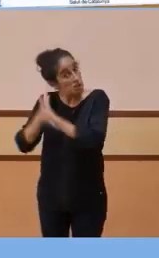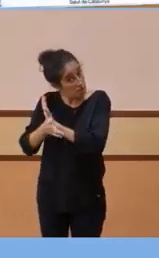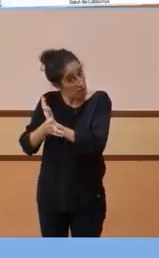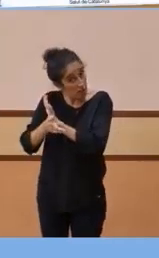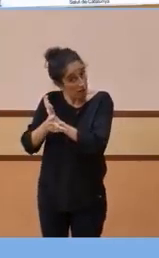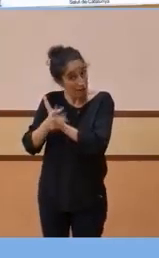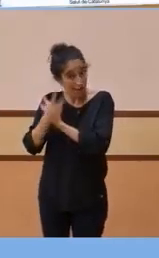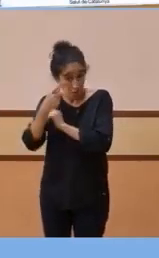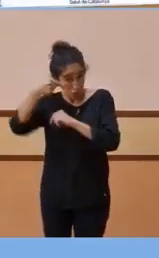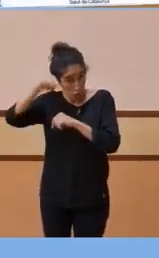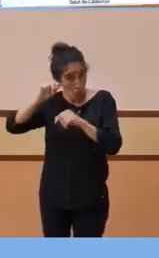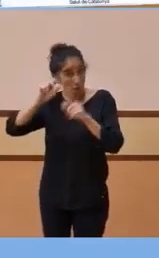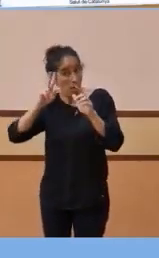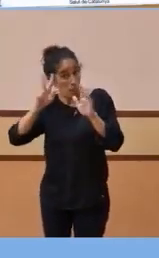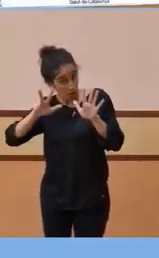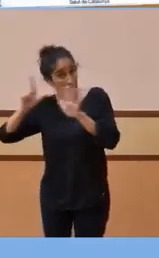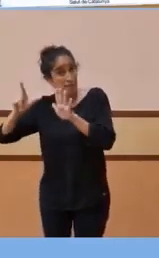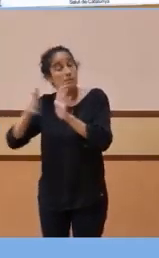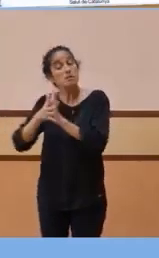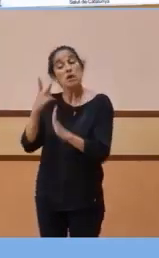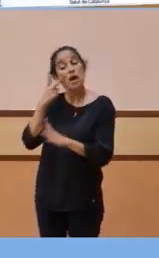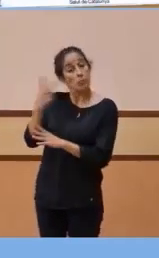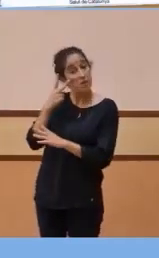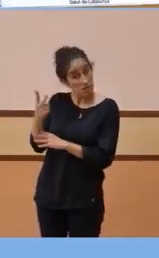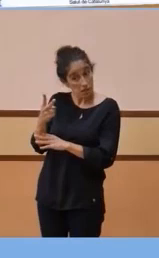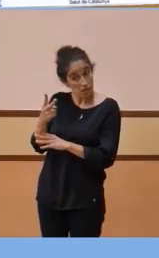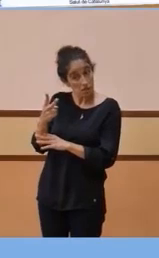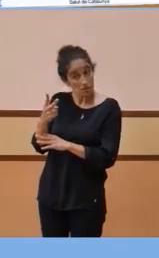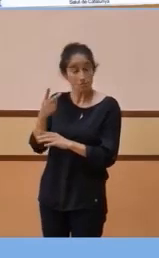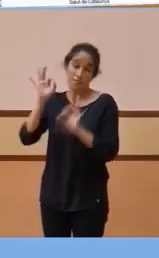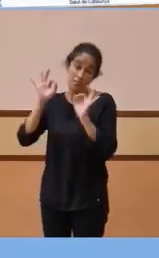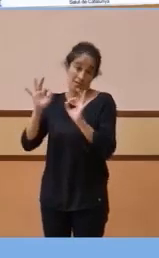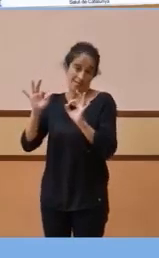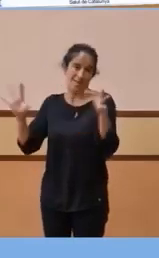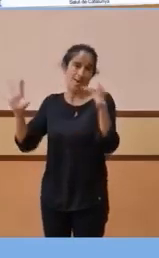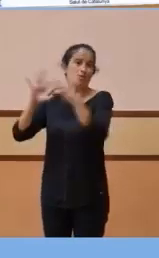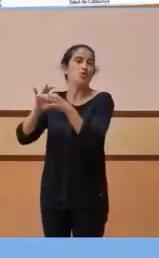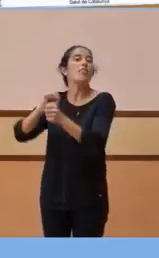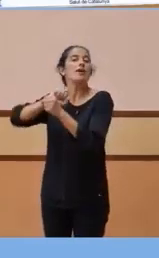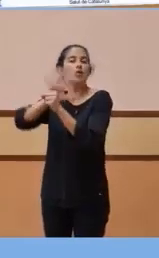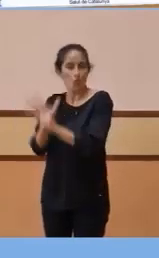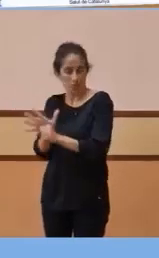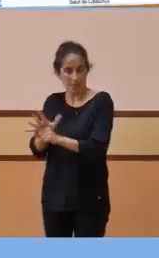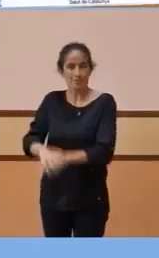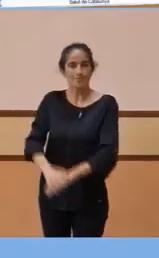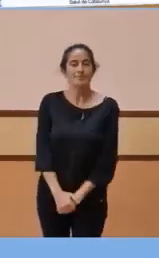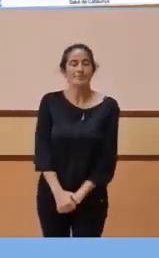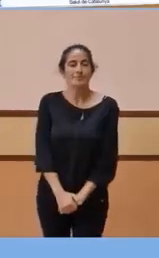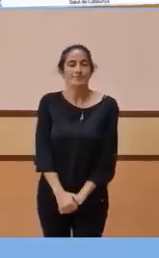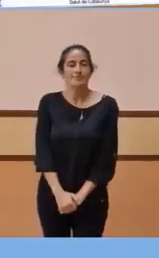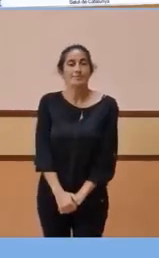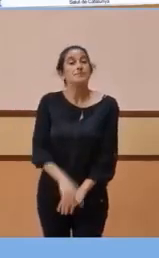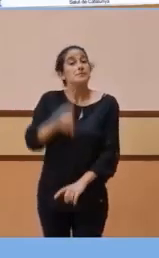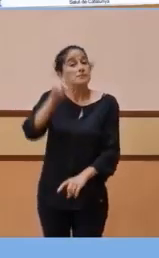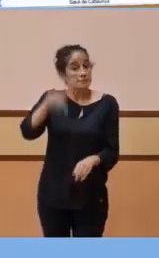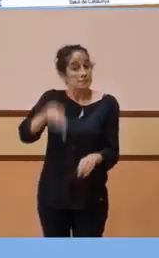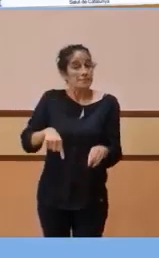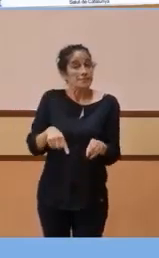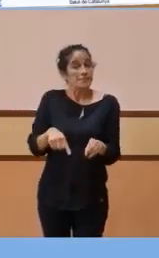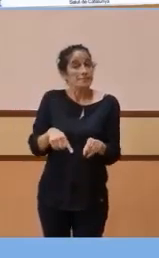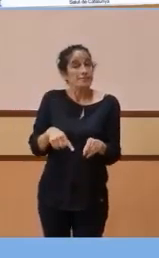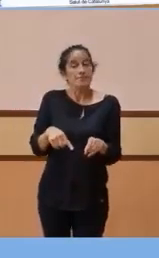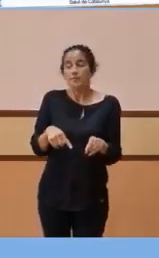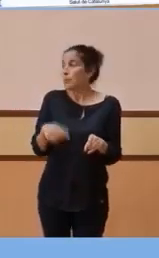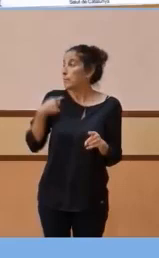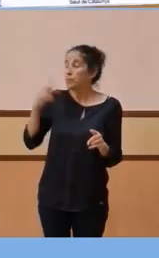urgències són relacionades amb Covid. Amb l'atenció 0,61 també hi una lleugera tendència a la baixa, no ho tenen aquí en el